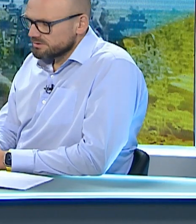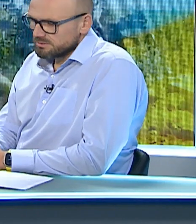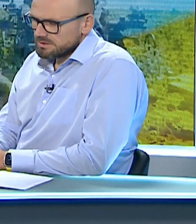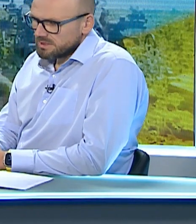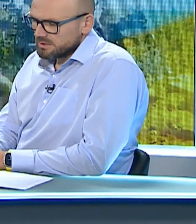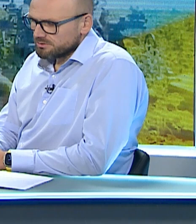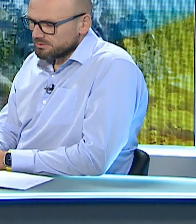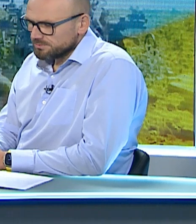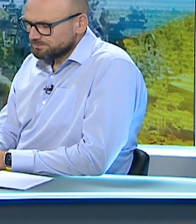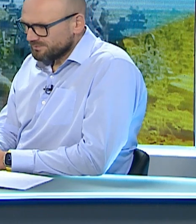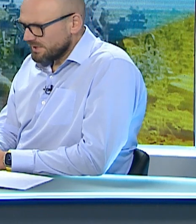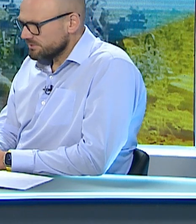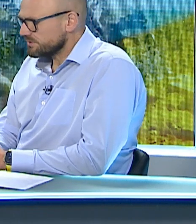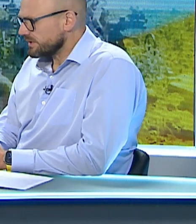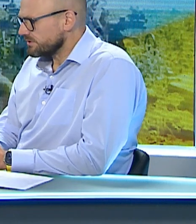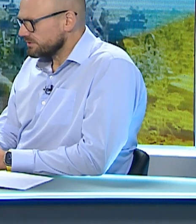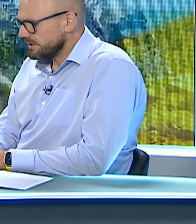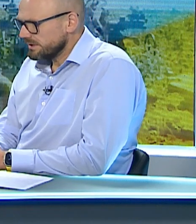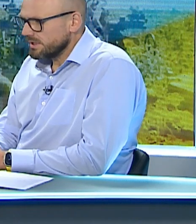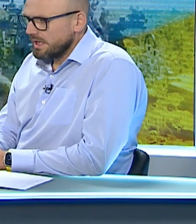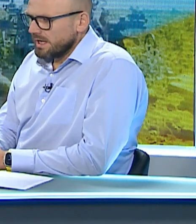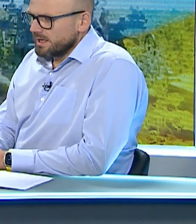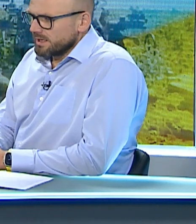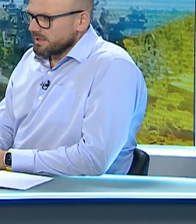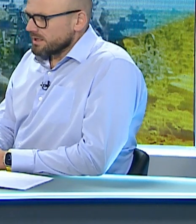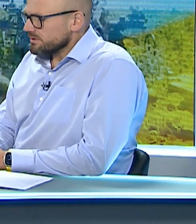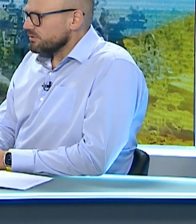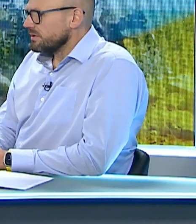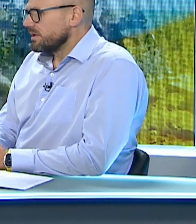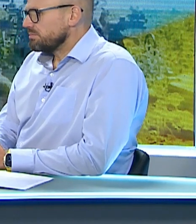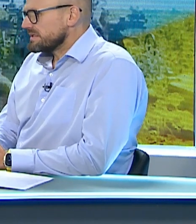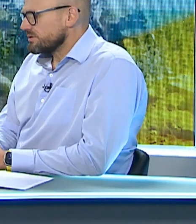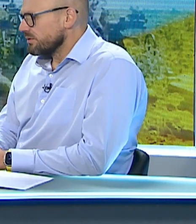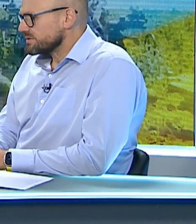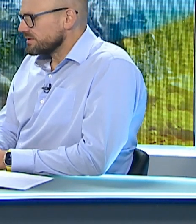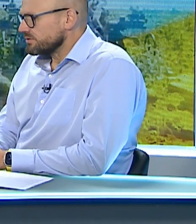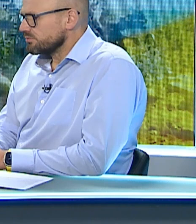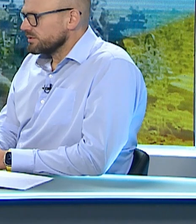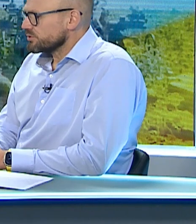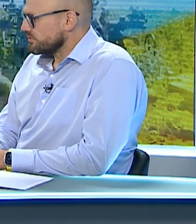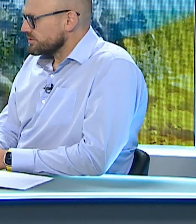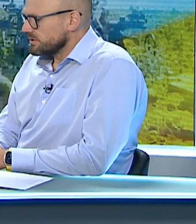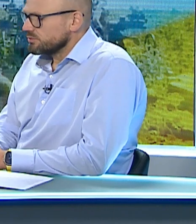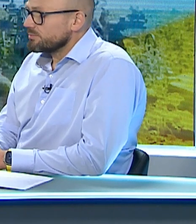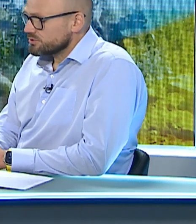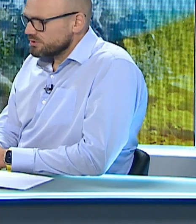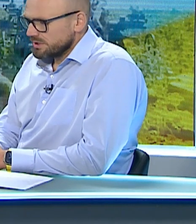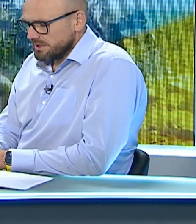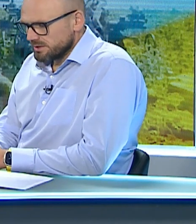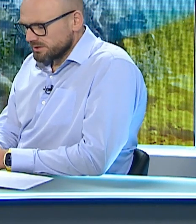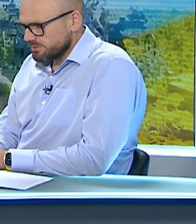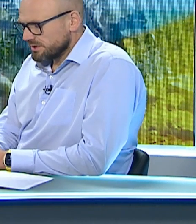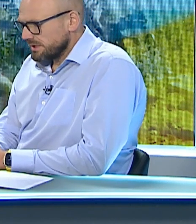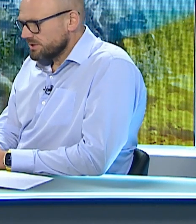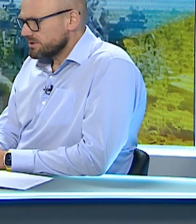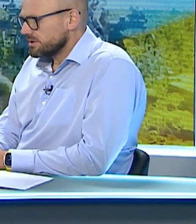дійсно, зранку, десь у четвертої годині ранку після обстрілу була пошкоджена